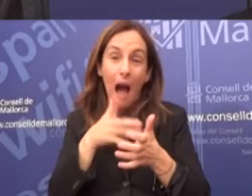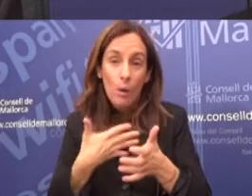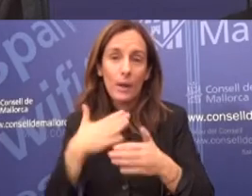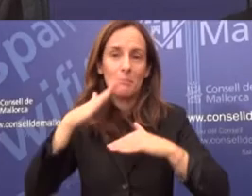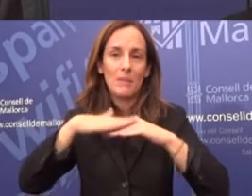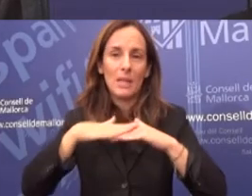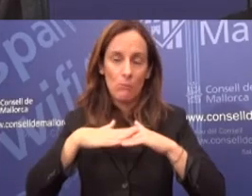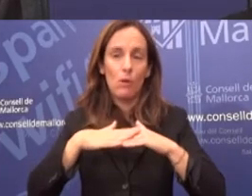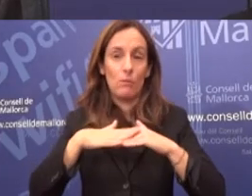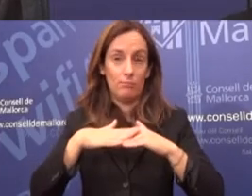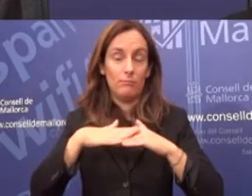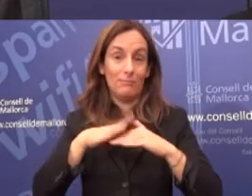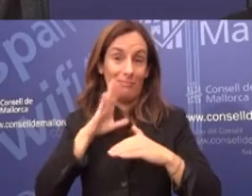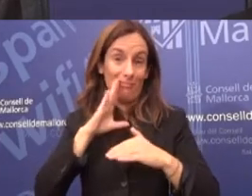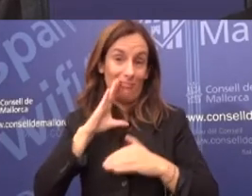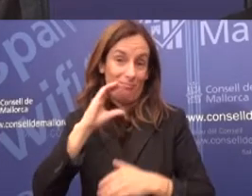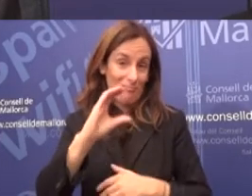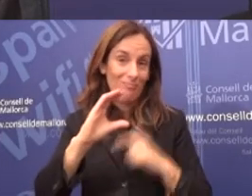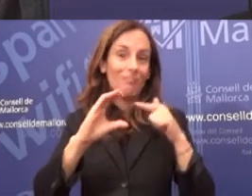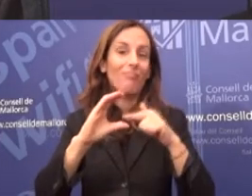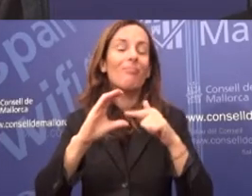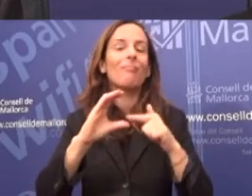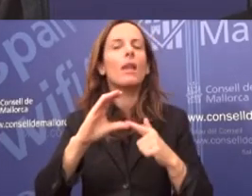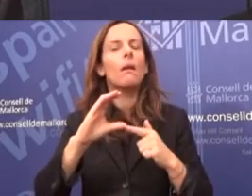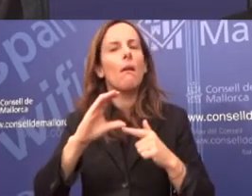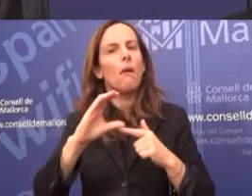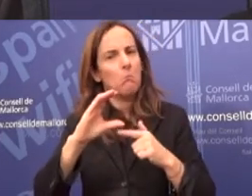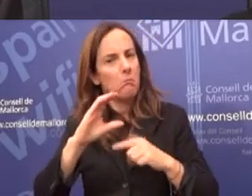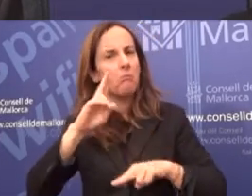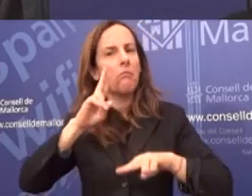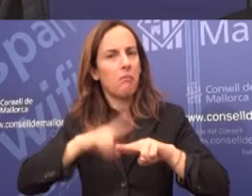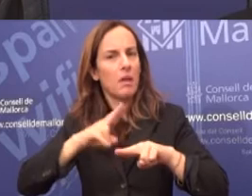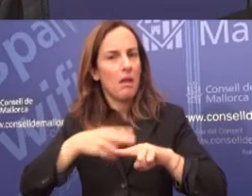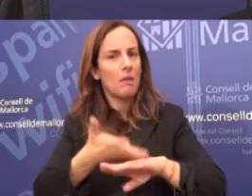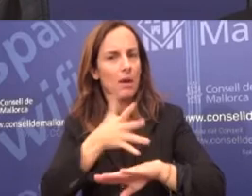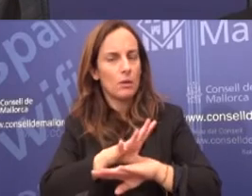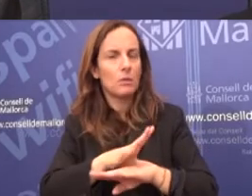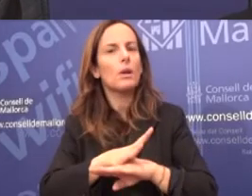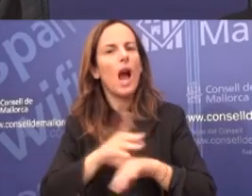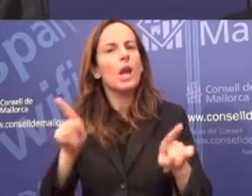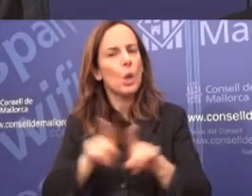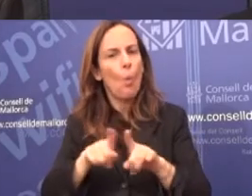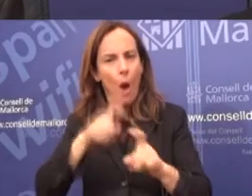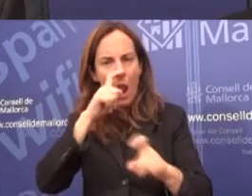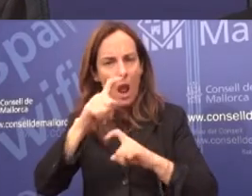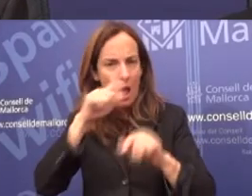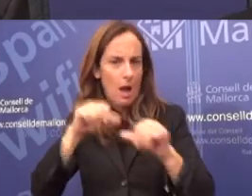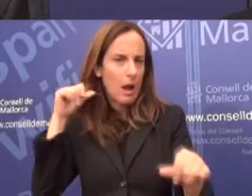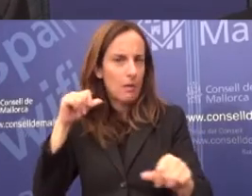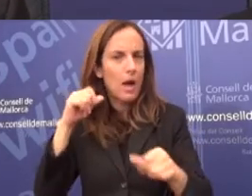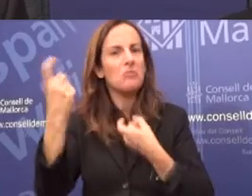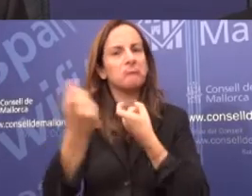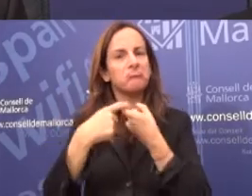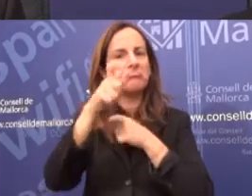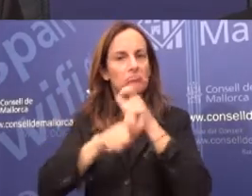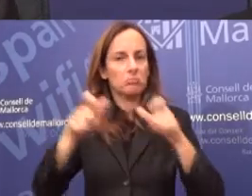arribar a aquest mínim de 66.842, que ens assegura una Diada com cada any en